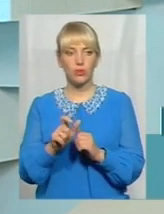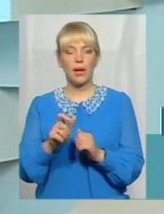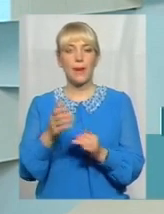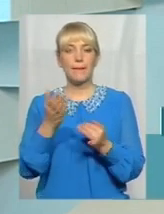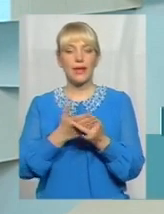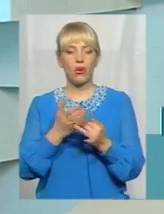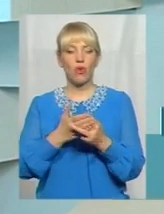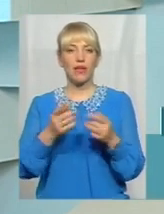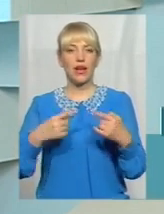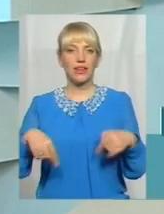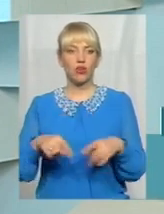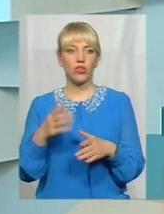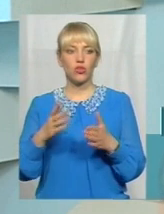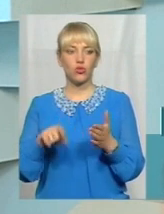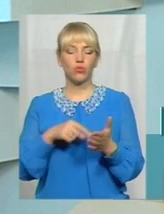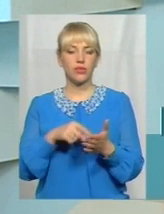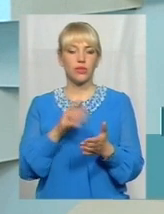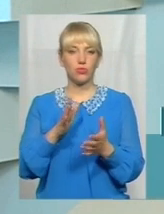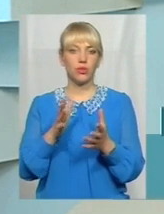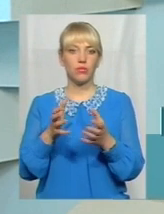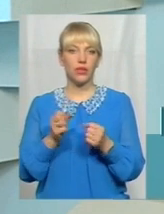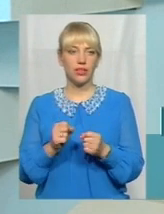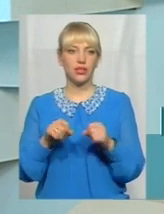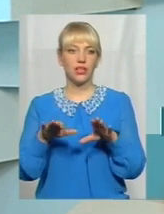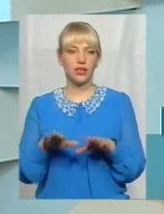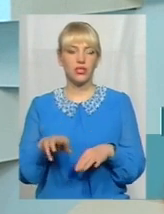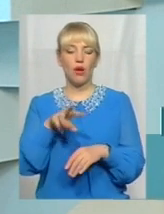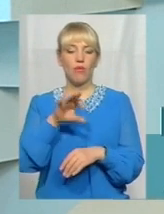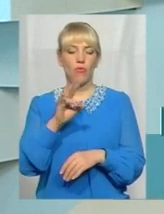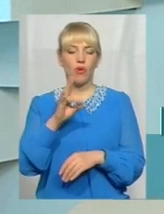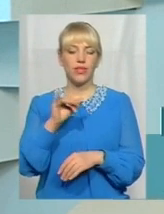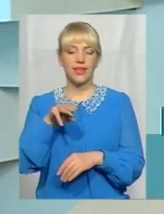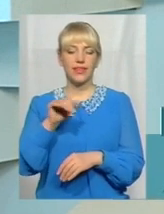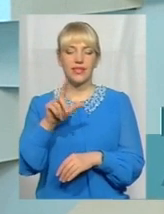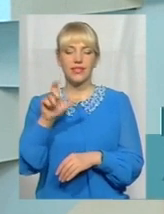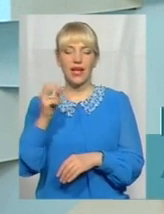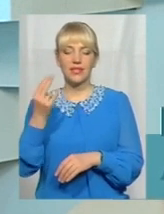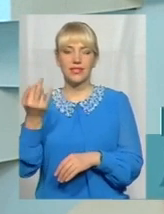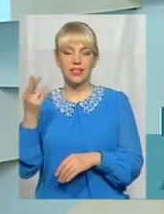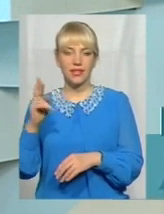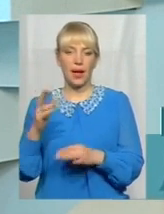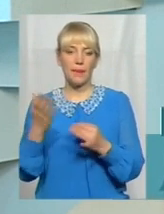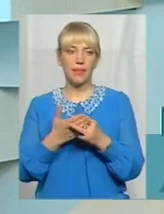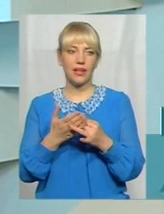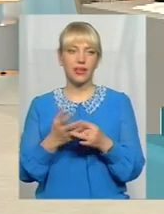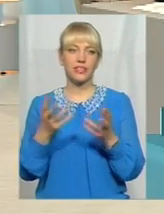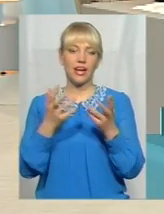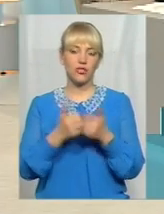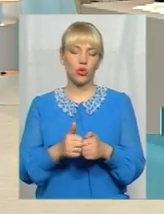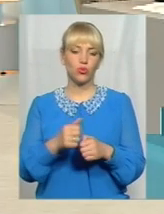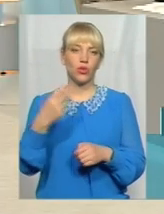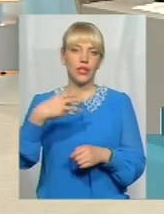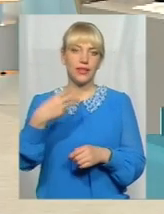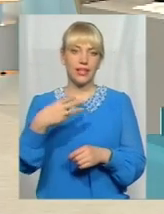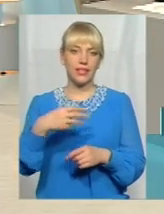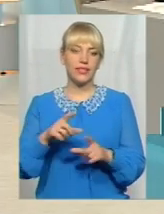категорії, якщо в місті буде прийнято рішення про монетизацію пільг, з розрахунку 30 поїздок на